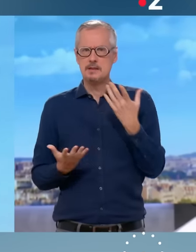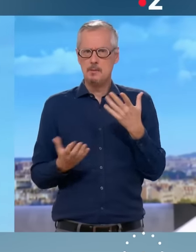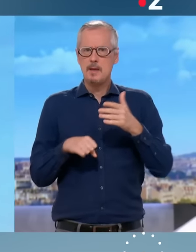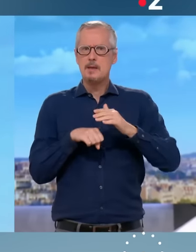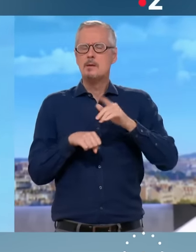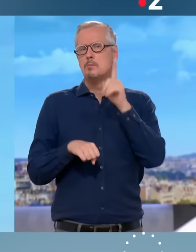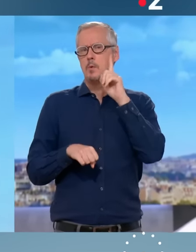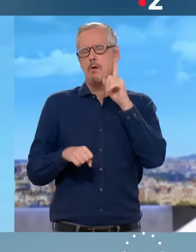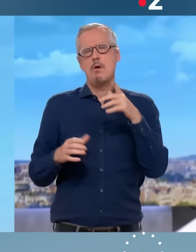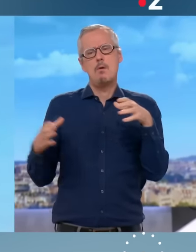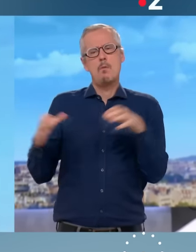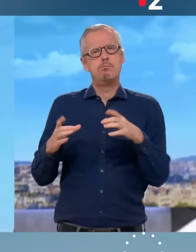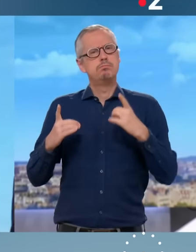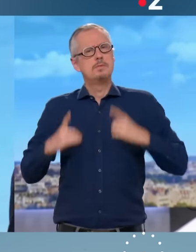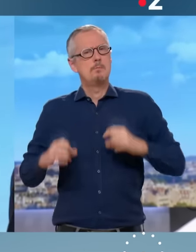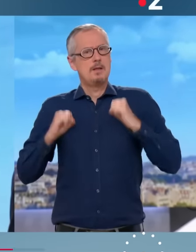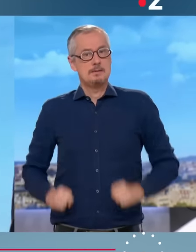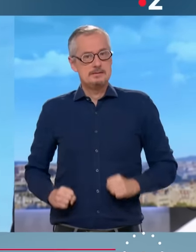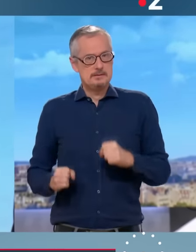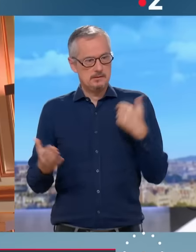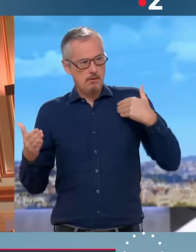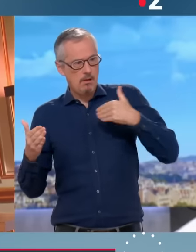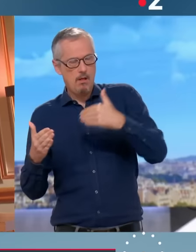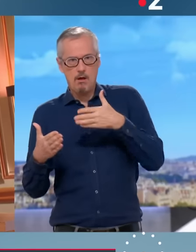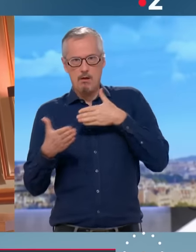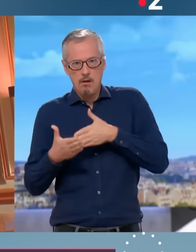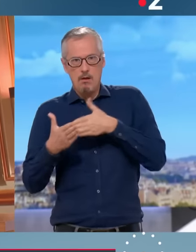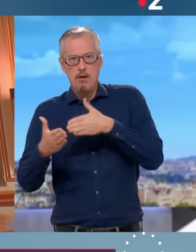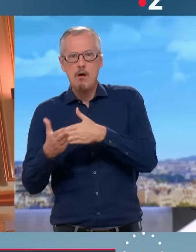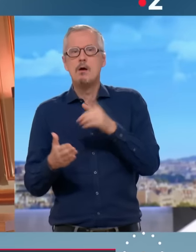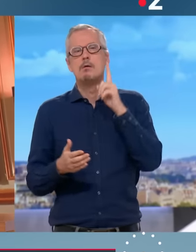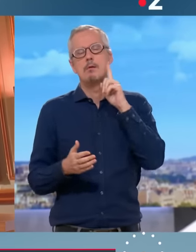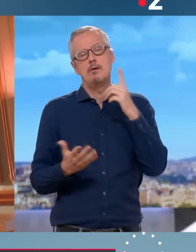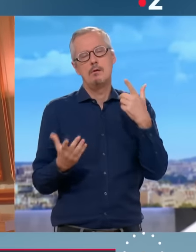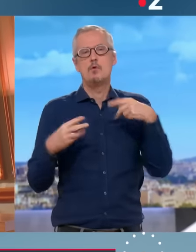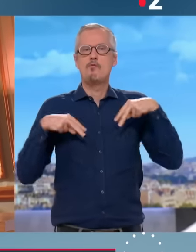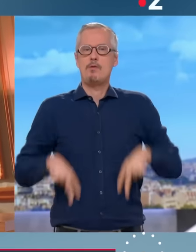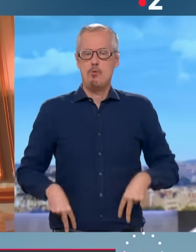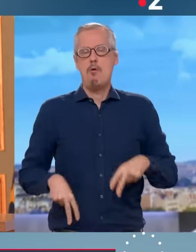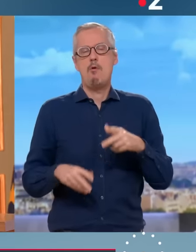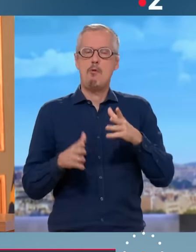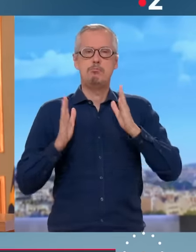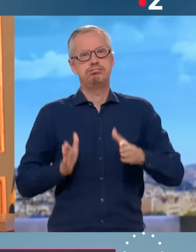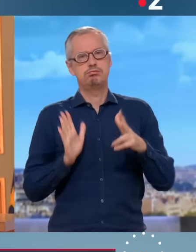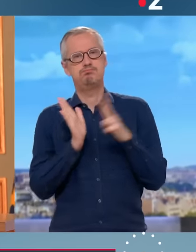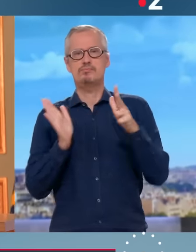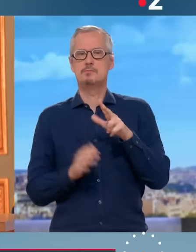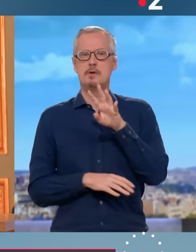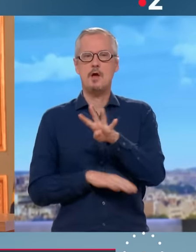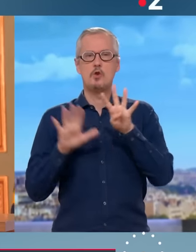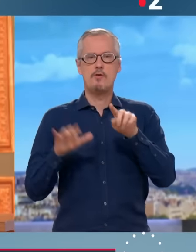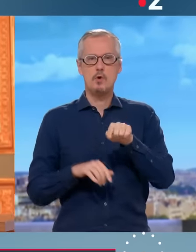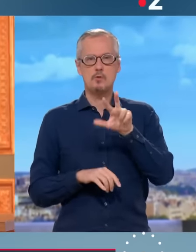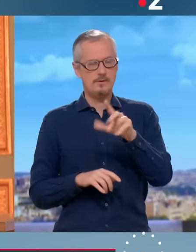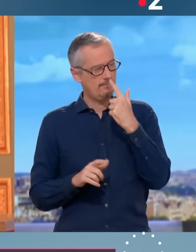parlementaire qui n'a pas fonctionné, avec une utilisation du 49-3 à répétition. Vous parlez de la réforme des retraites ? Je parle de la réforme des